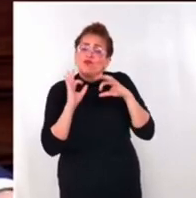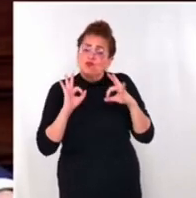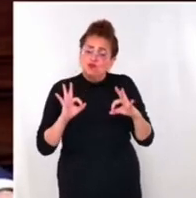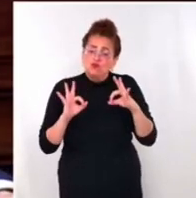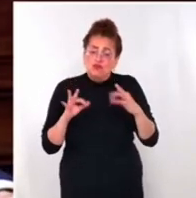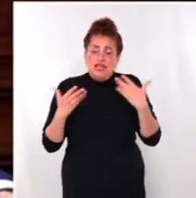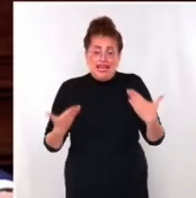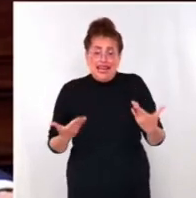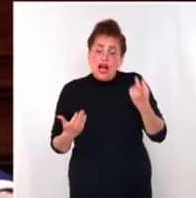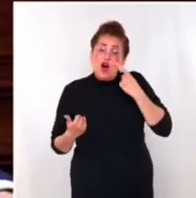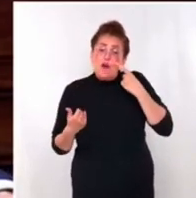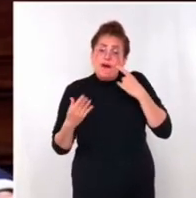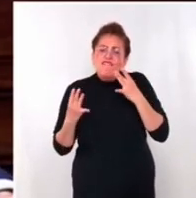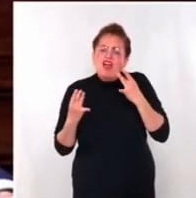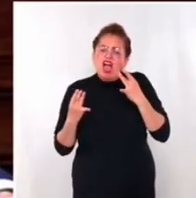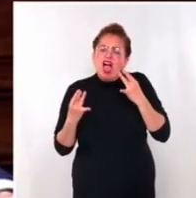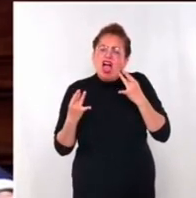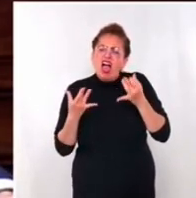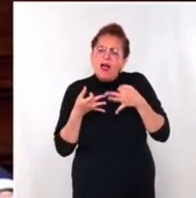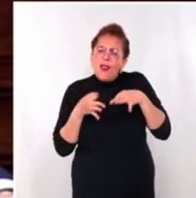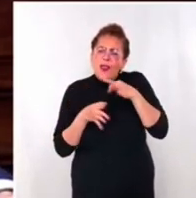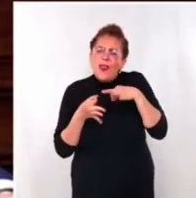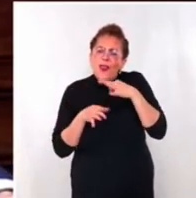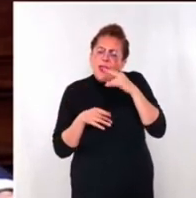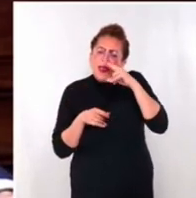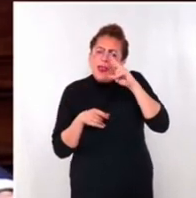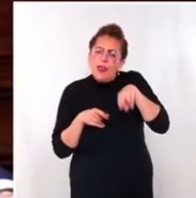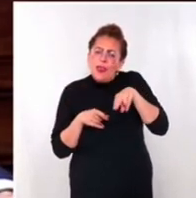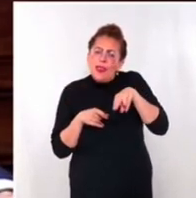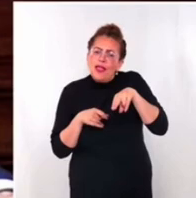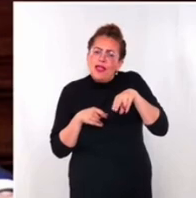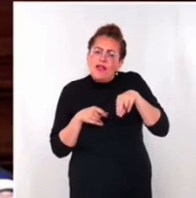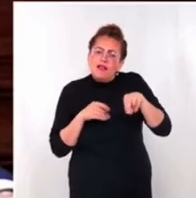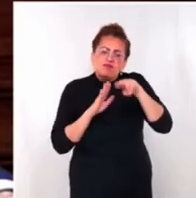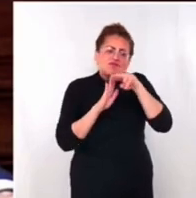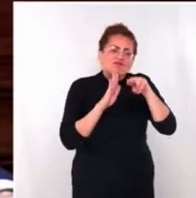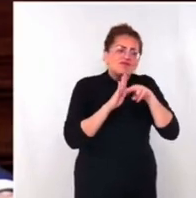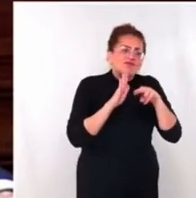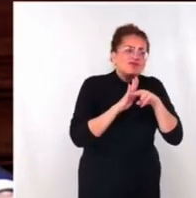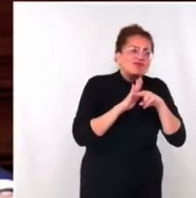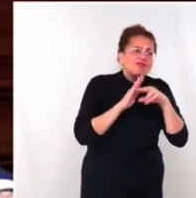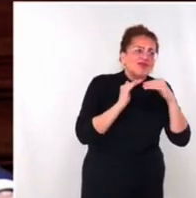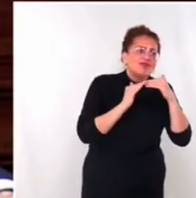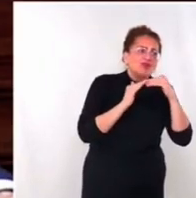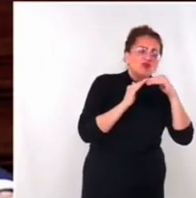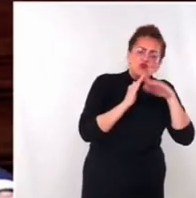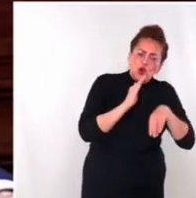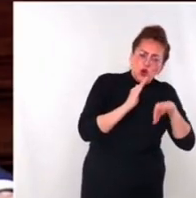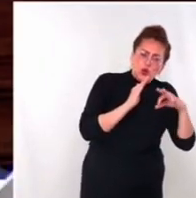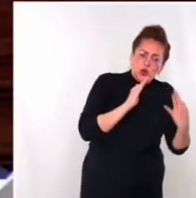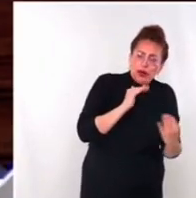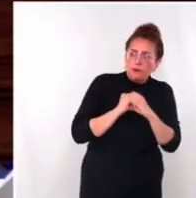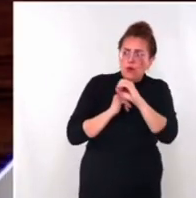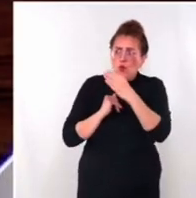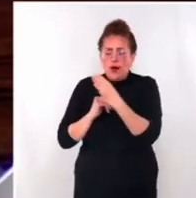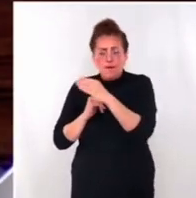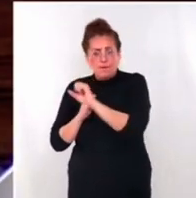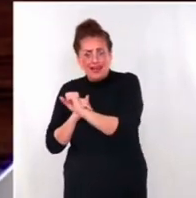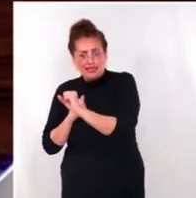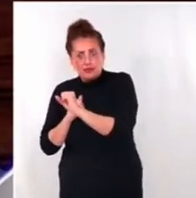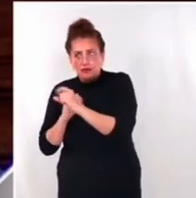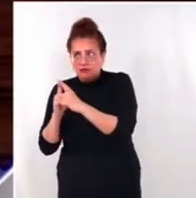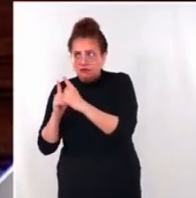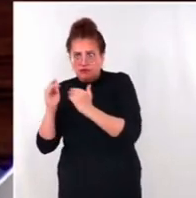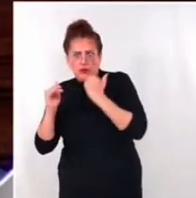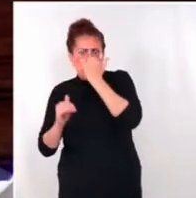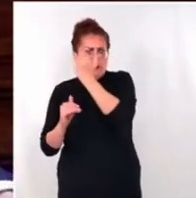moyennes de particules fines dans l'air se situent en dessous des valeurs réglementaires, mais au-dessus des seuils recommandés par l'OMS. La vérité c